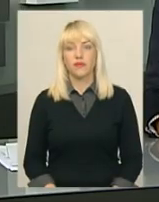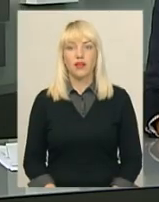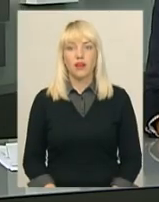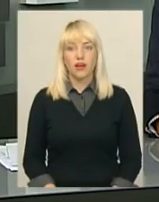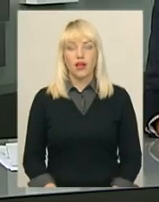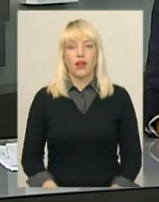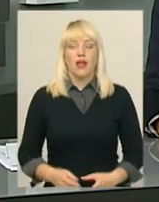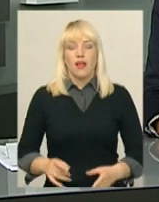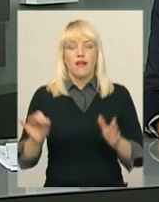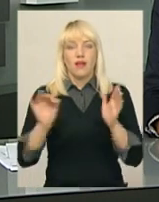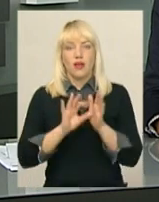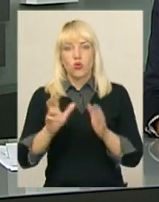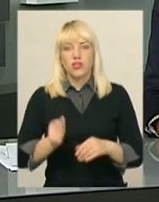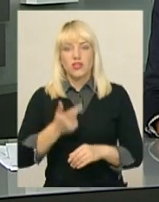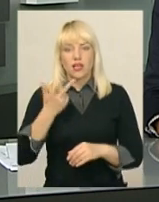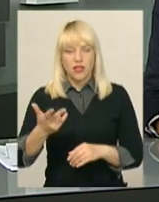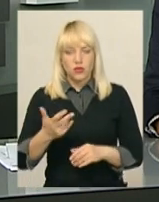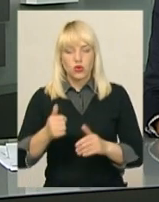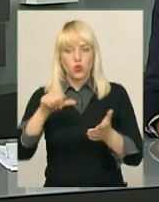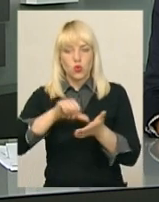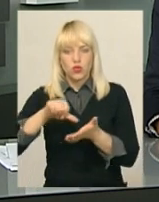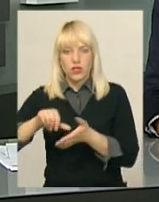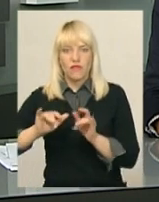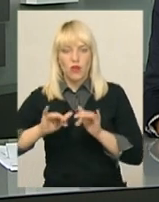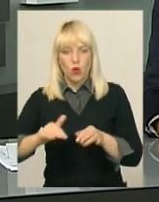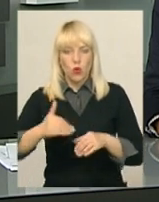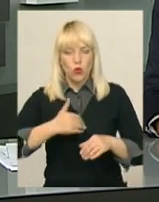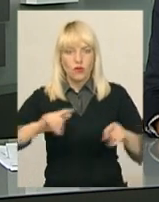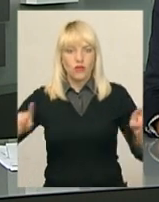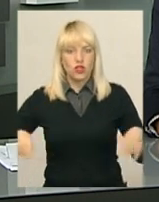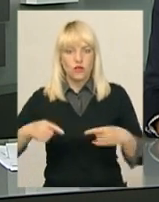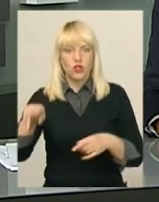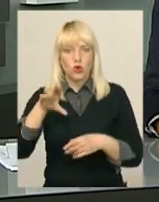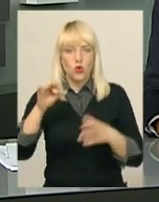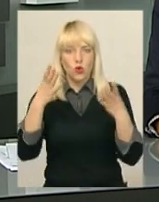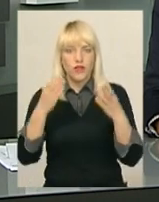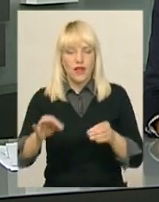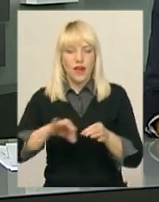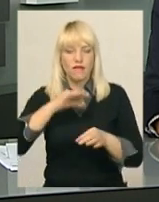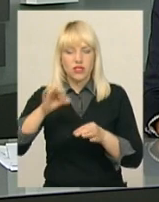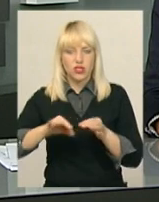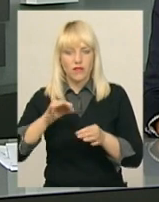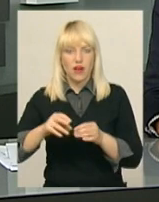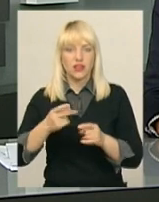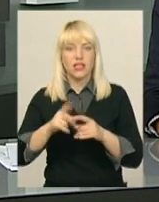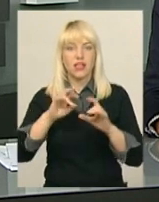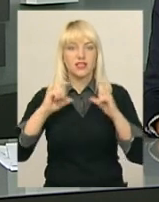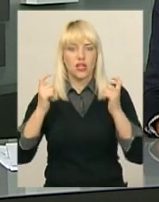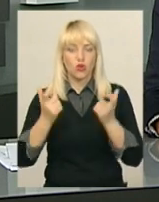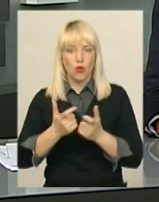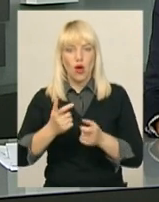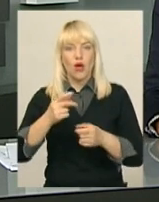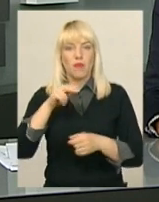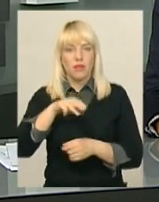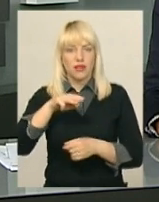Рекордний за кількістю учасників флешмоб хочуть влаштувати до дня вишиванки у Хмельницькому. На стадіоні політехнічного коледжу, що на вулиці